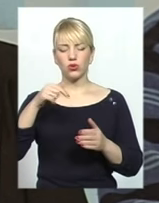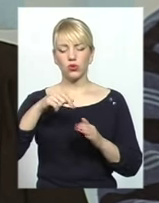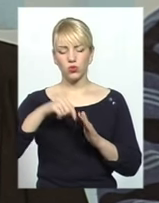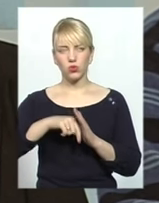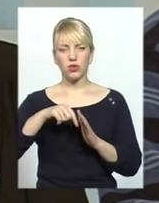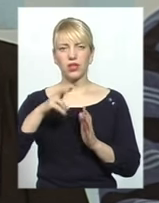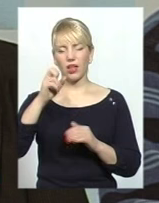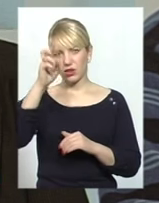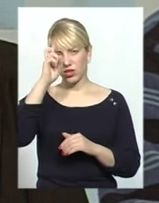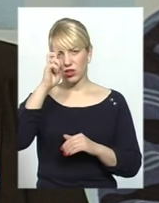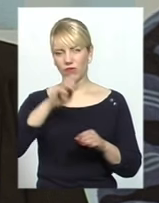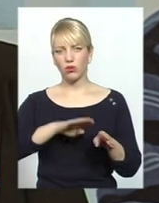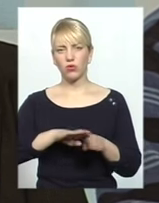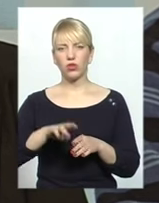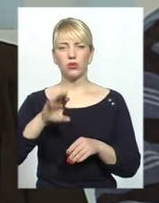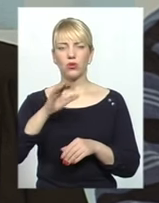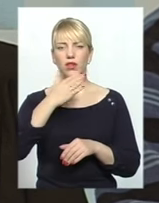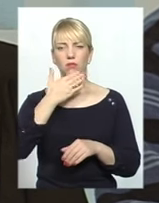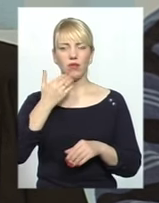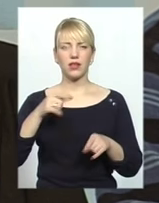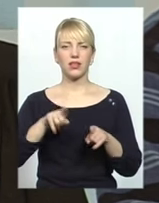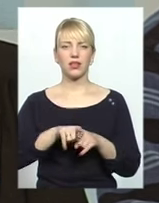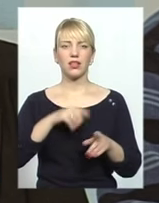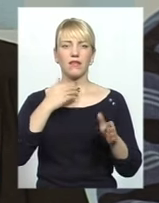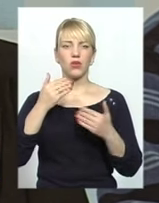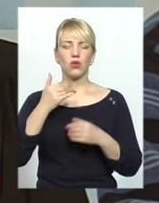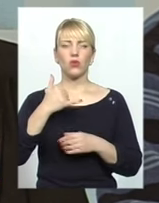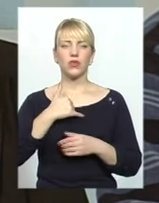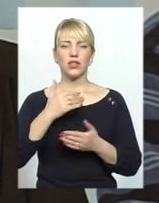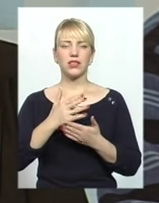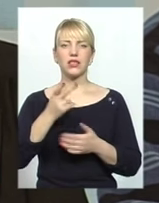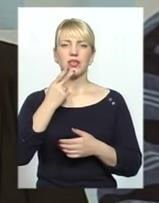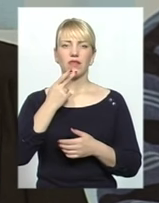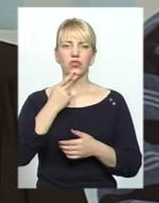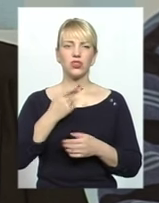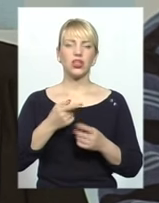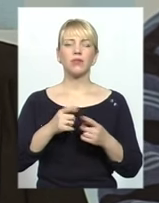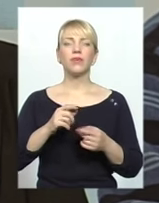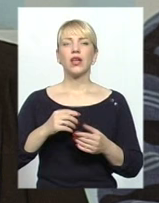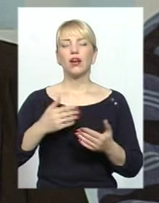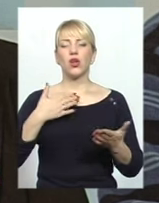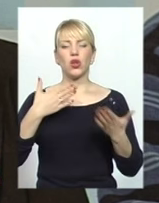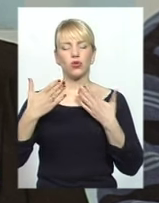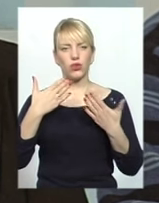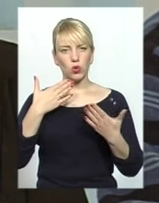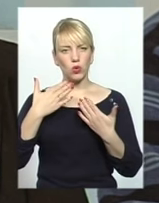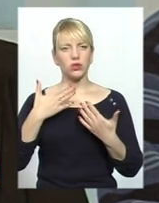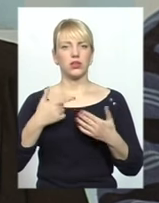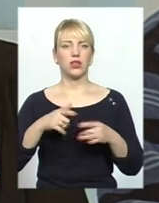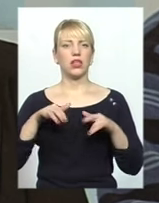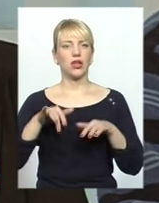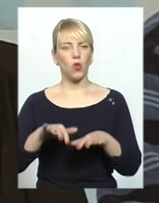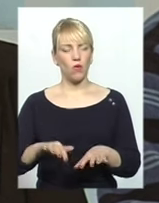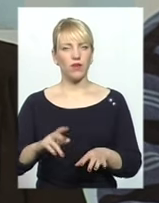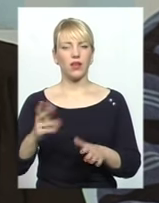немає таких відносин. Нас завжди є ділові відносини і такі, які давали би можливість